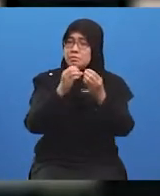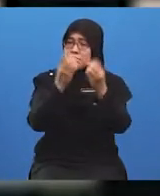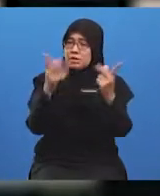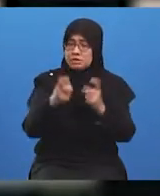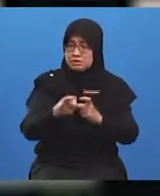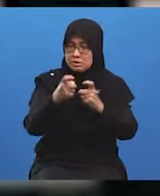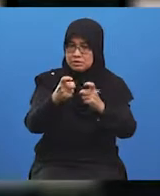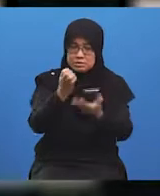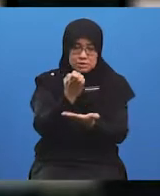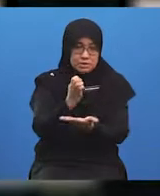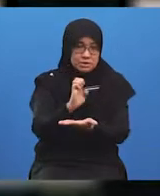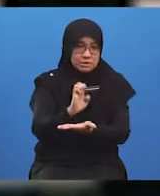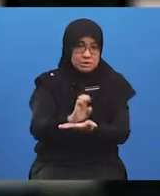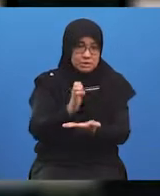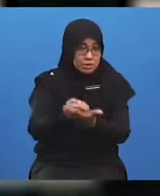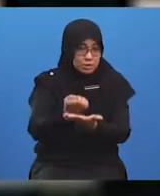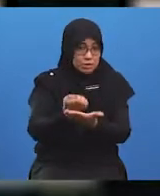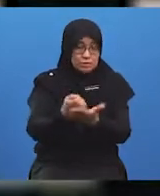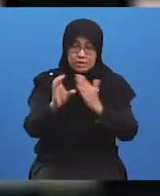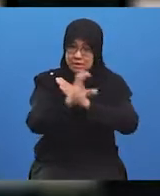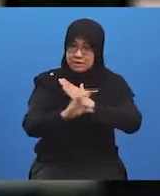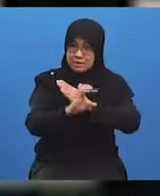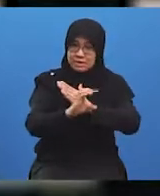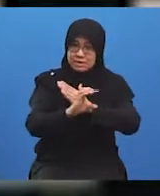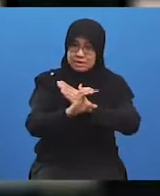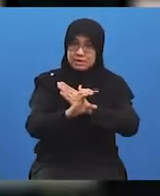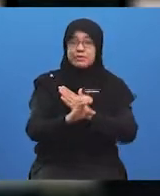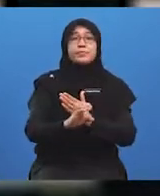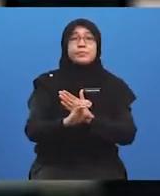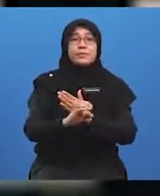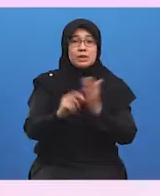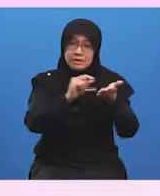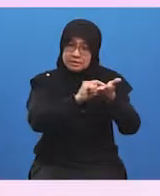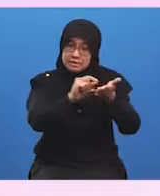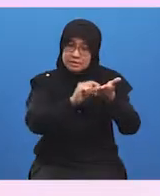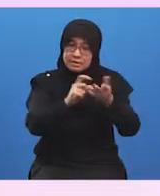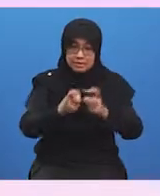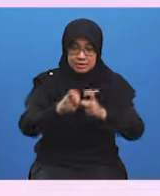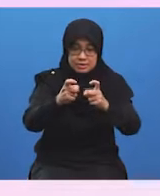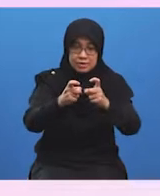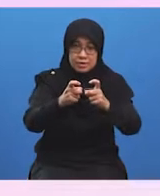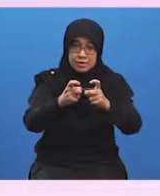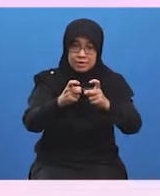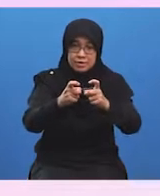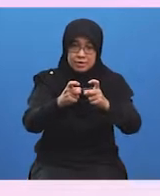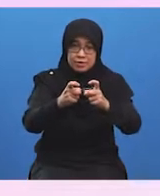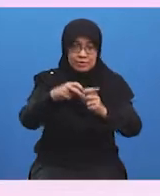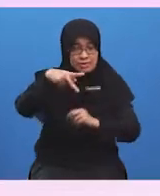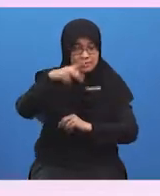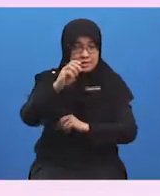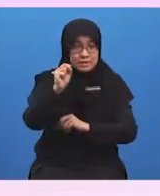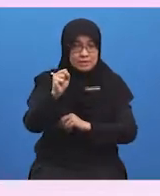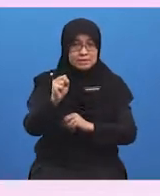negara kita. Di sini, Cikgu senaraikan sumbangan tersebut. Sumbangan PKS